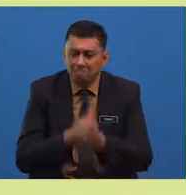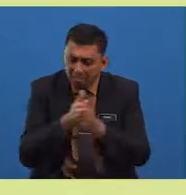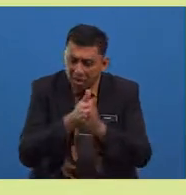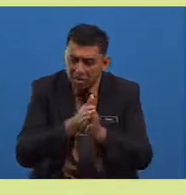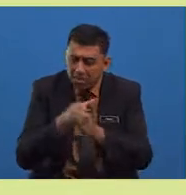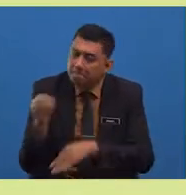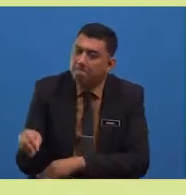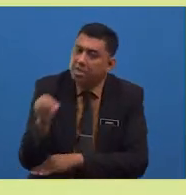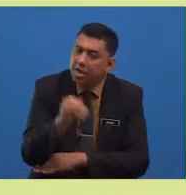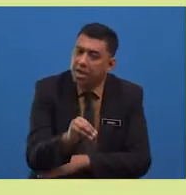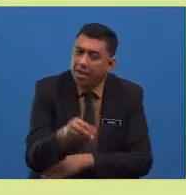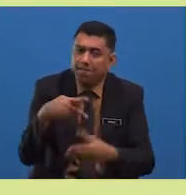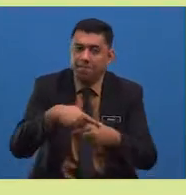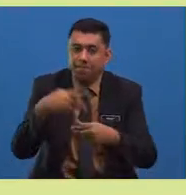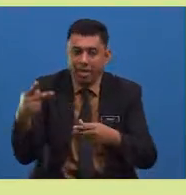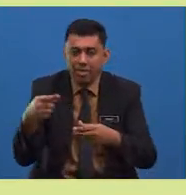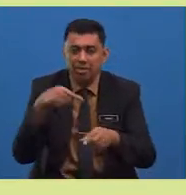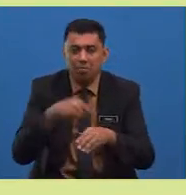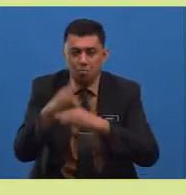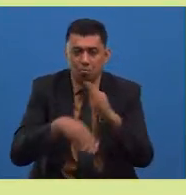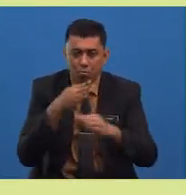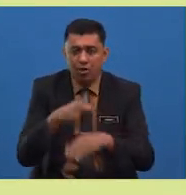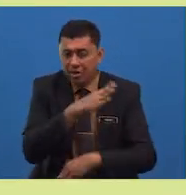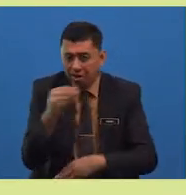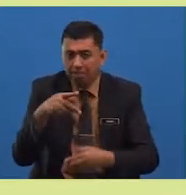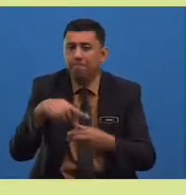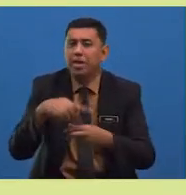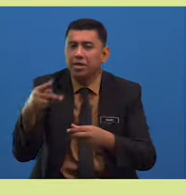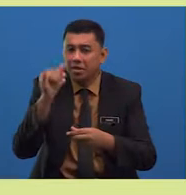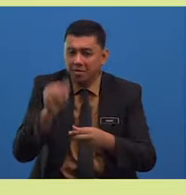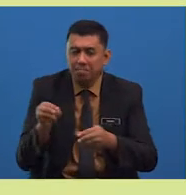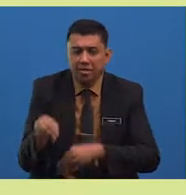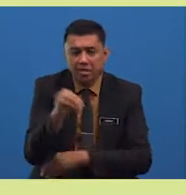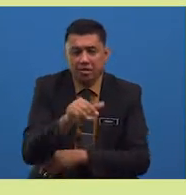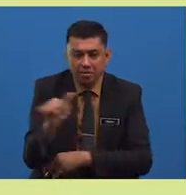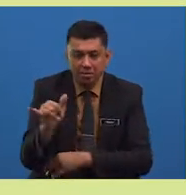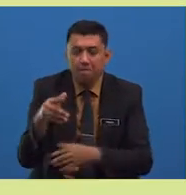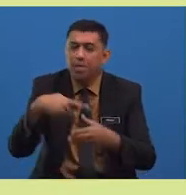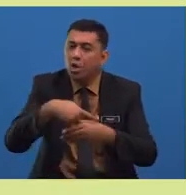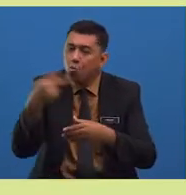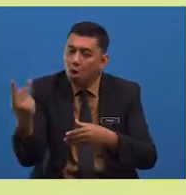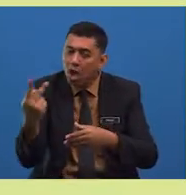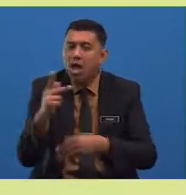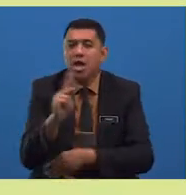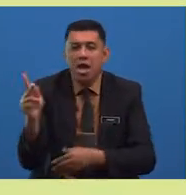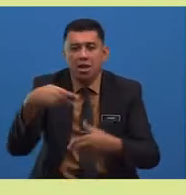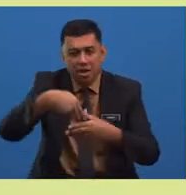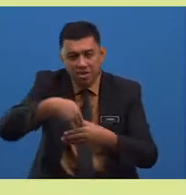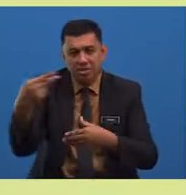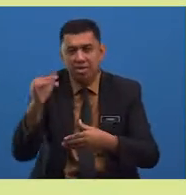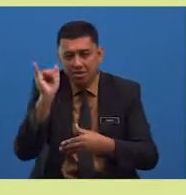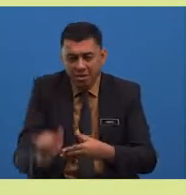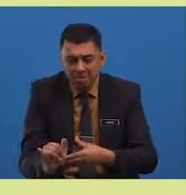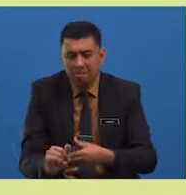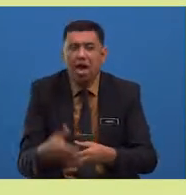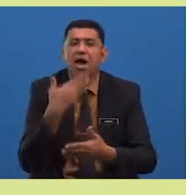rajin menanam padi di bumi dan padi yang ditanamnya mengeluarkan hasil yang